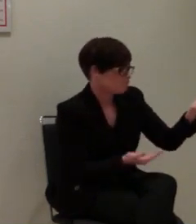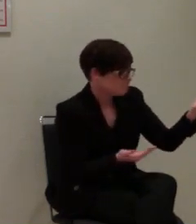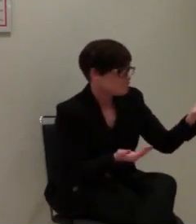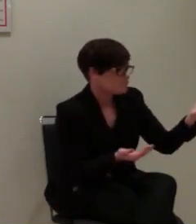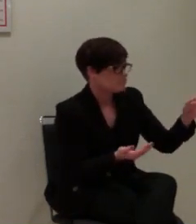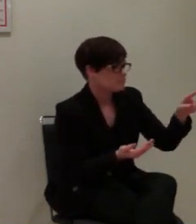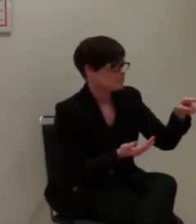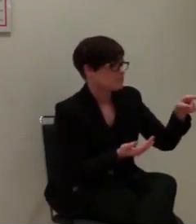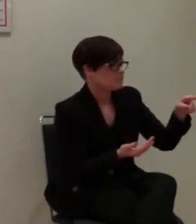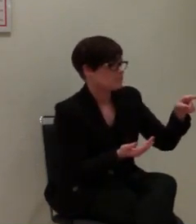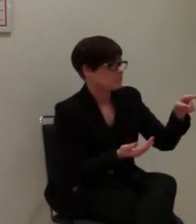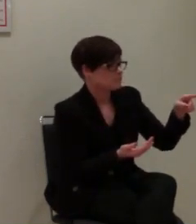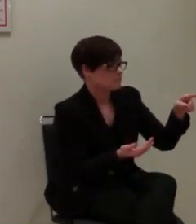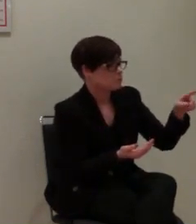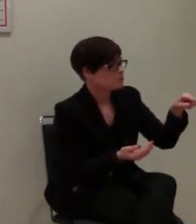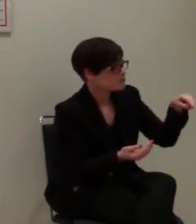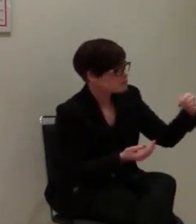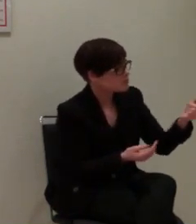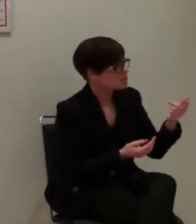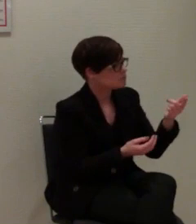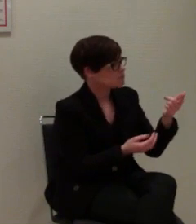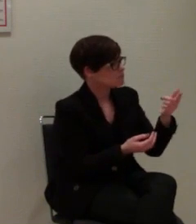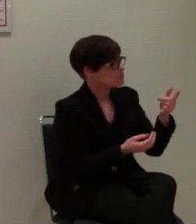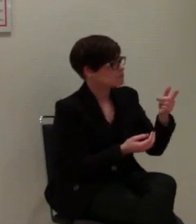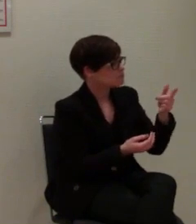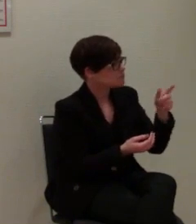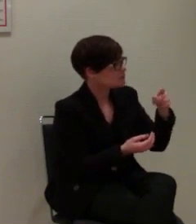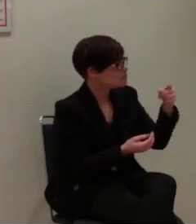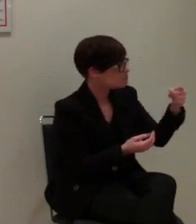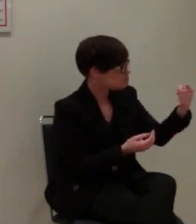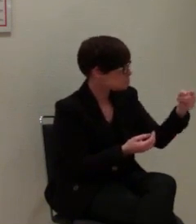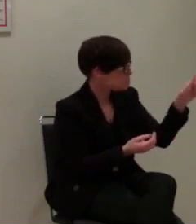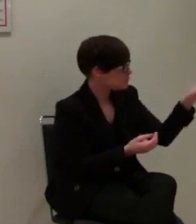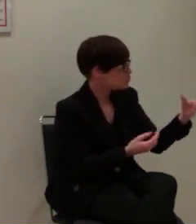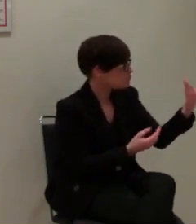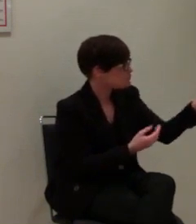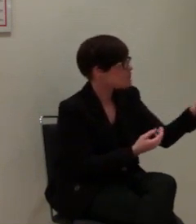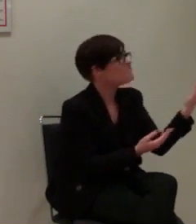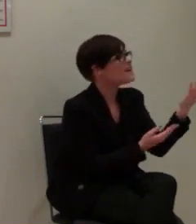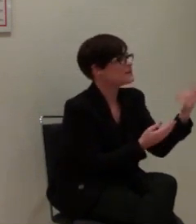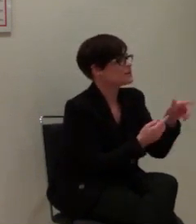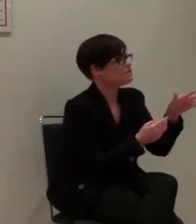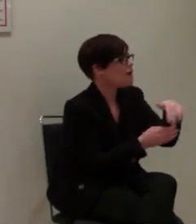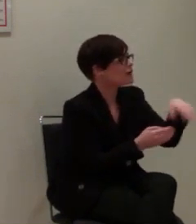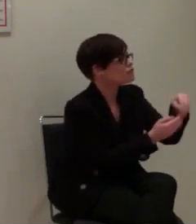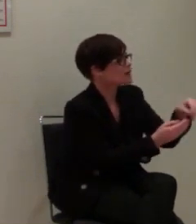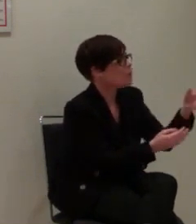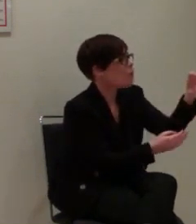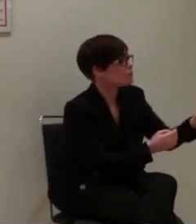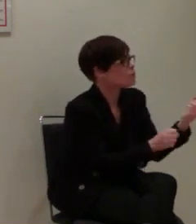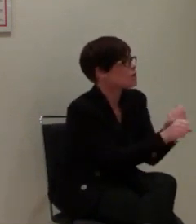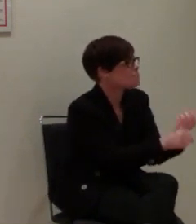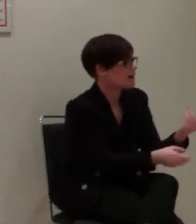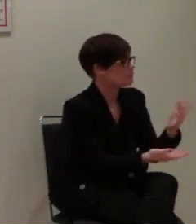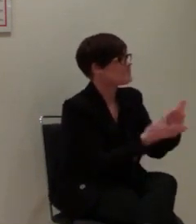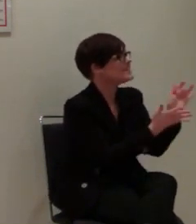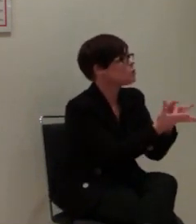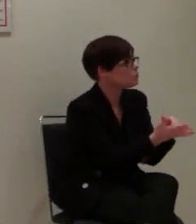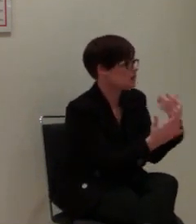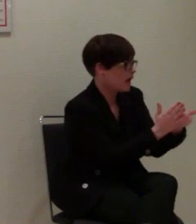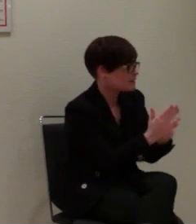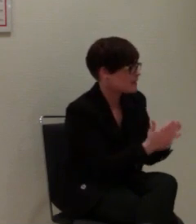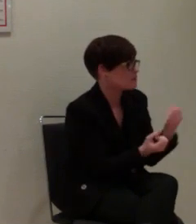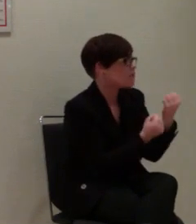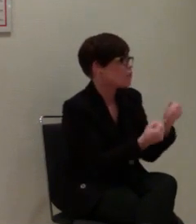Notruf in der SMS die Information, welche Leitstelle ihn da geortet hat und welchen Grund sie angegeben hat,